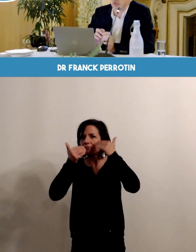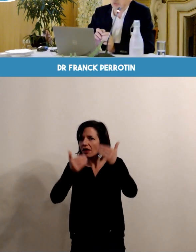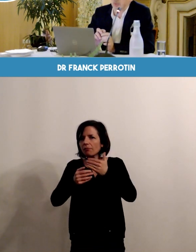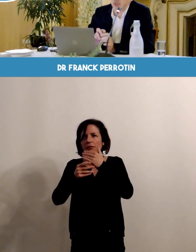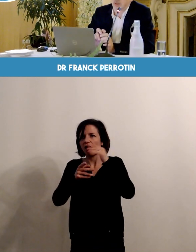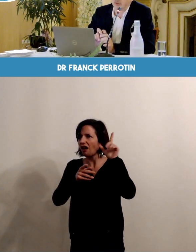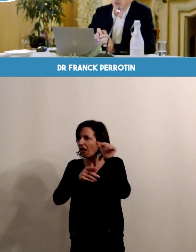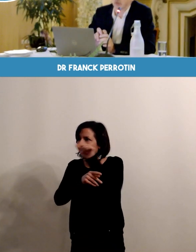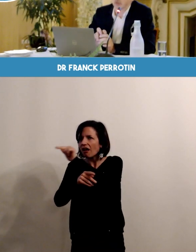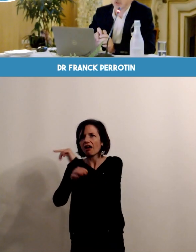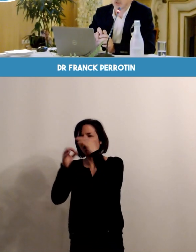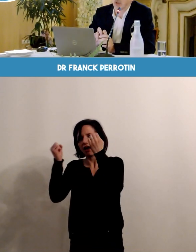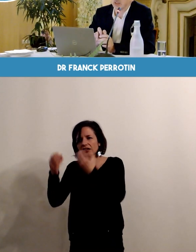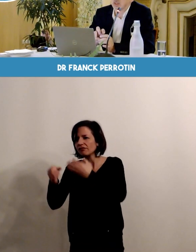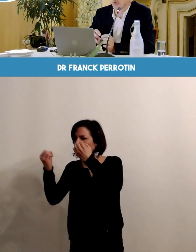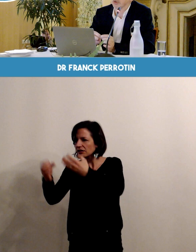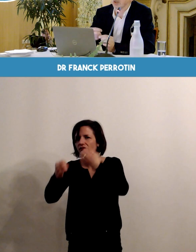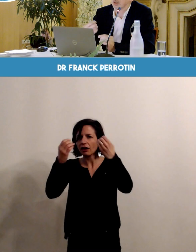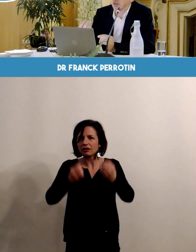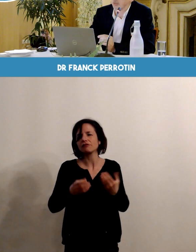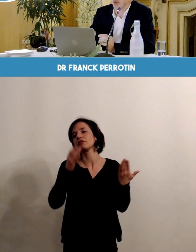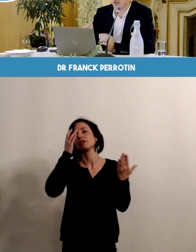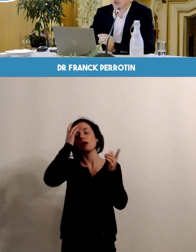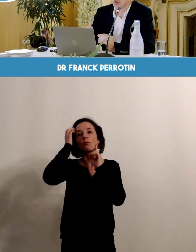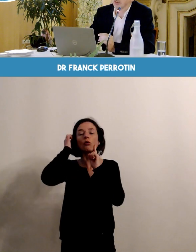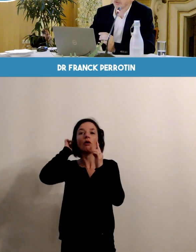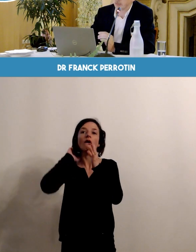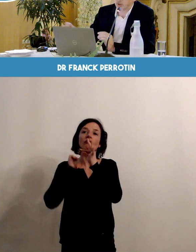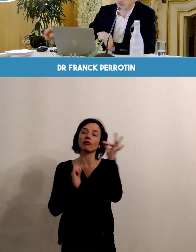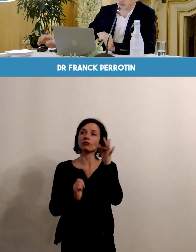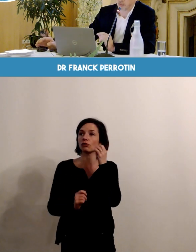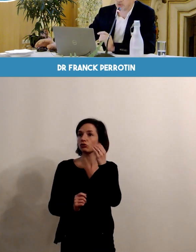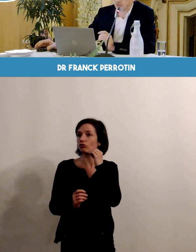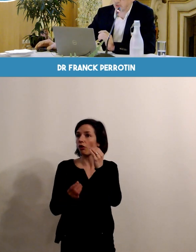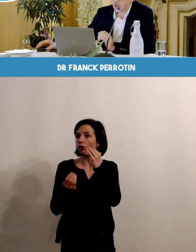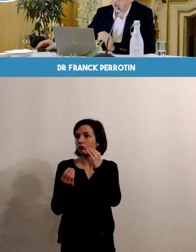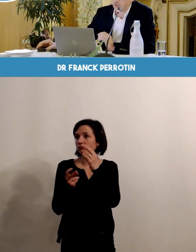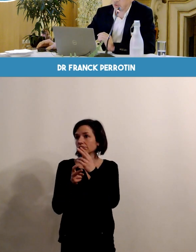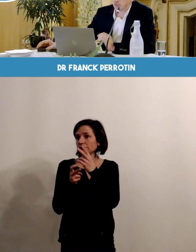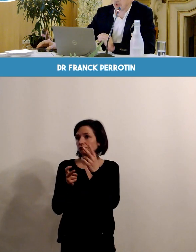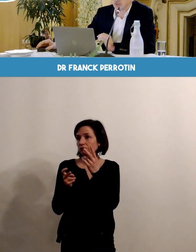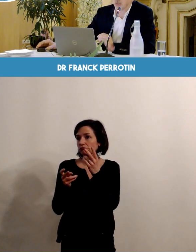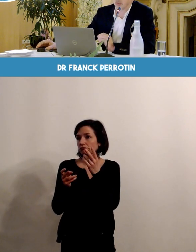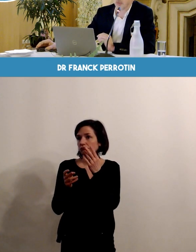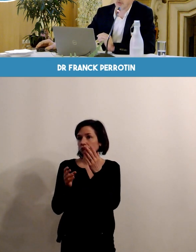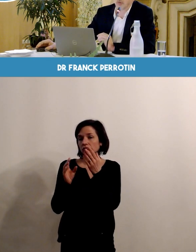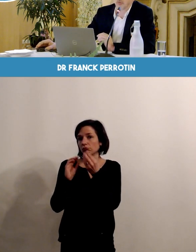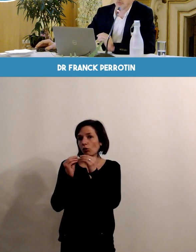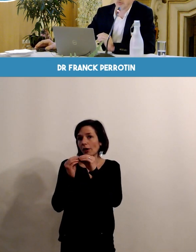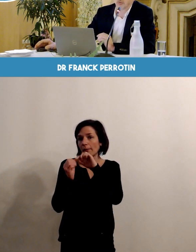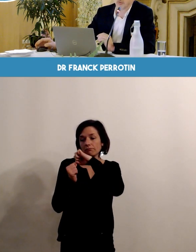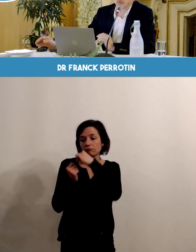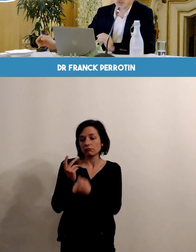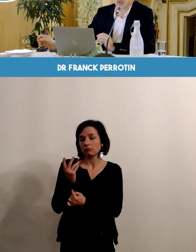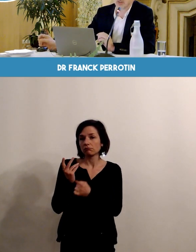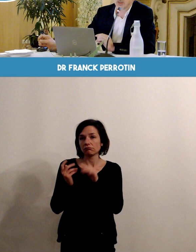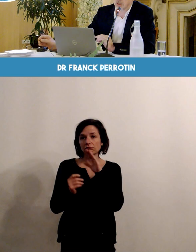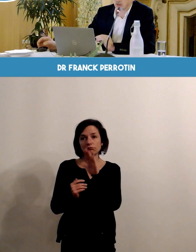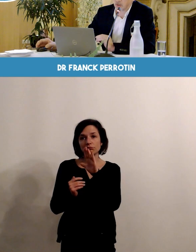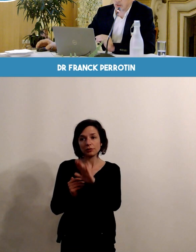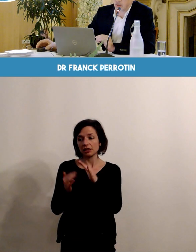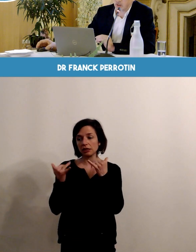parce qu'en France il y des facteurs de risque additionnels qui apparaissent chez les femmes je vous ai figuré là simplement